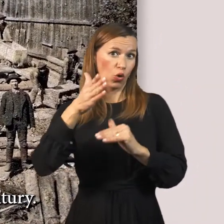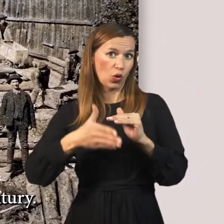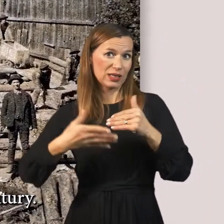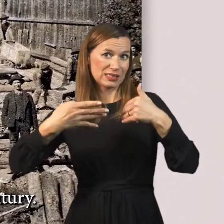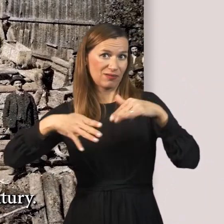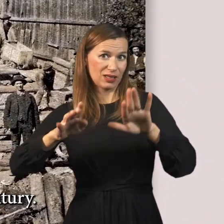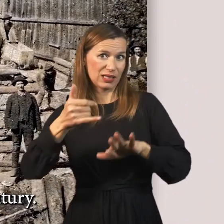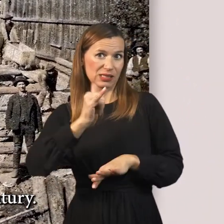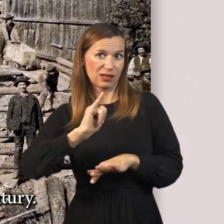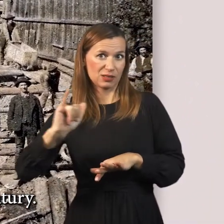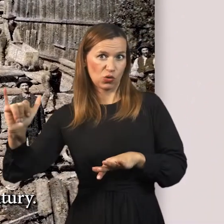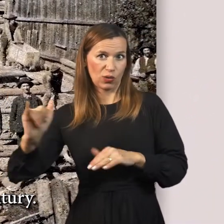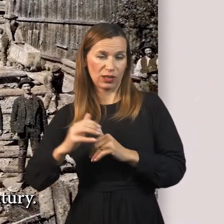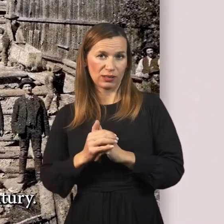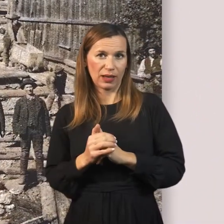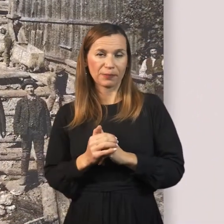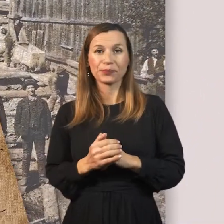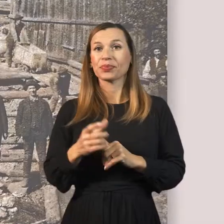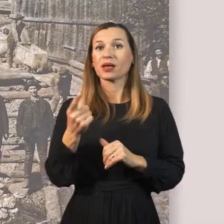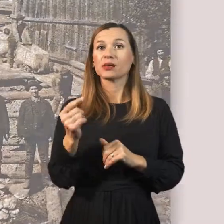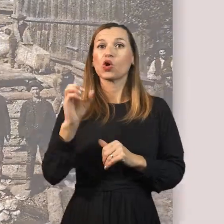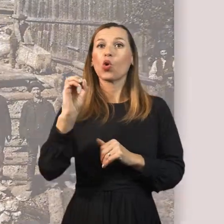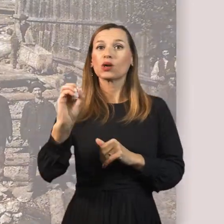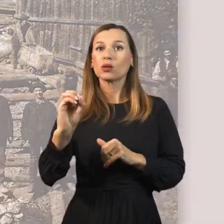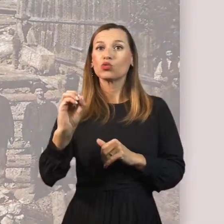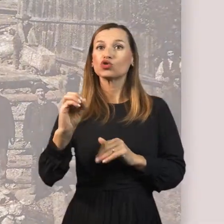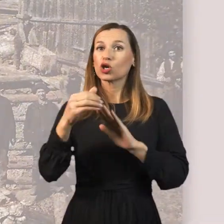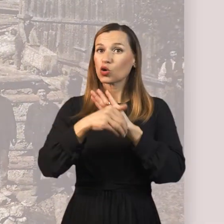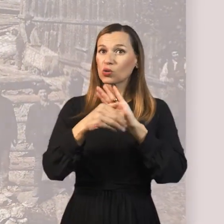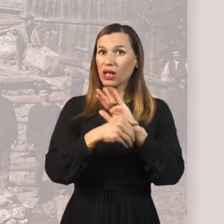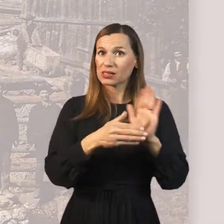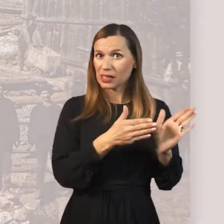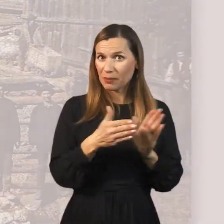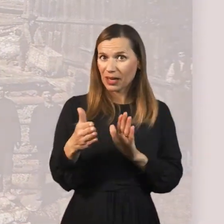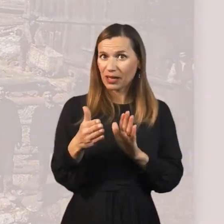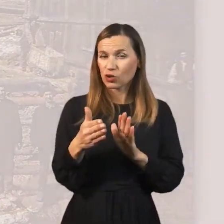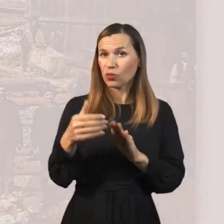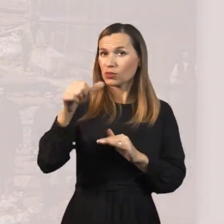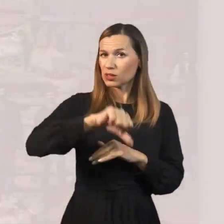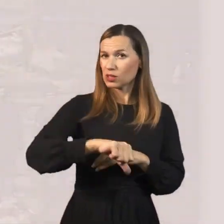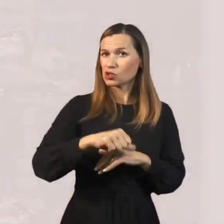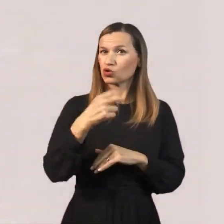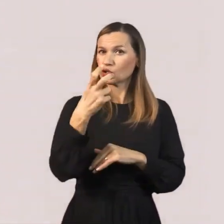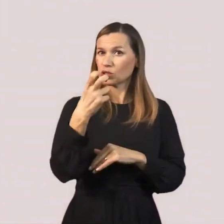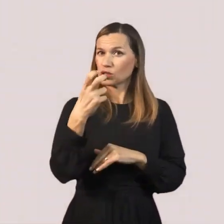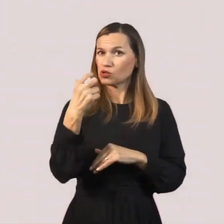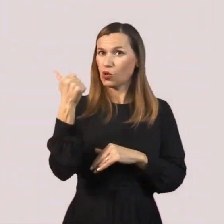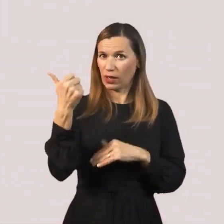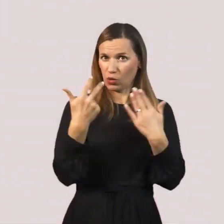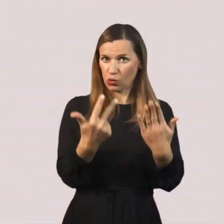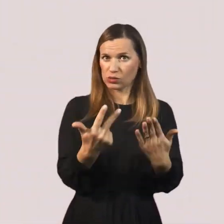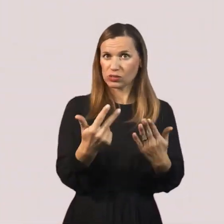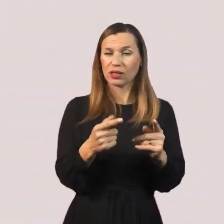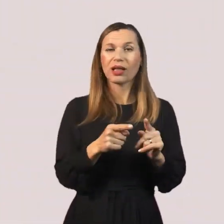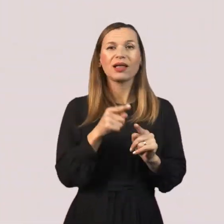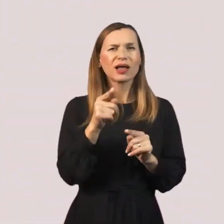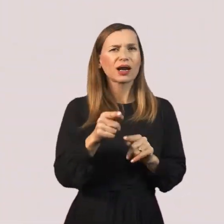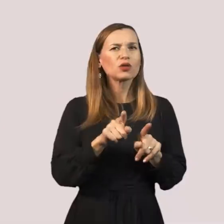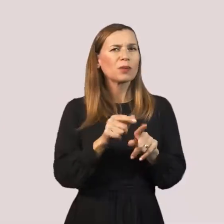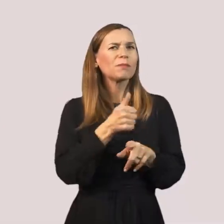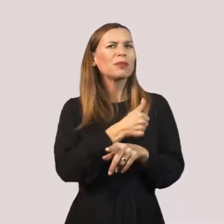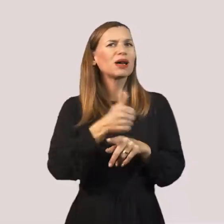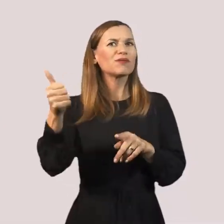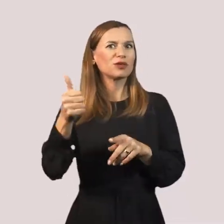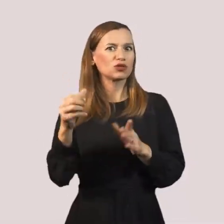konca 19. stoletja z Ortenburškim rodarskim redom iz leta 1481, v katerem so tudi